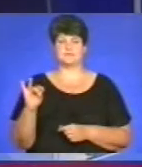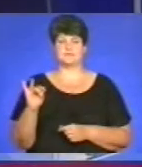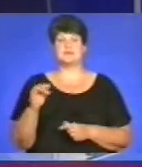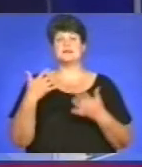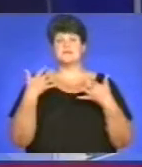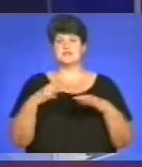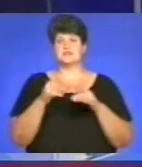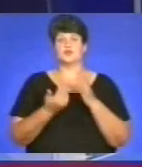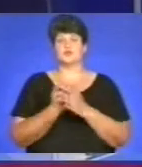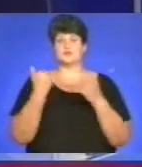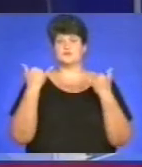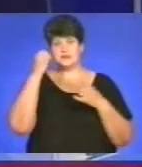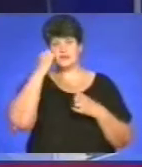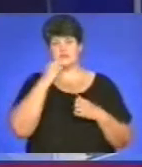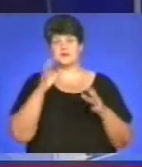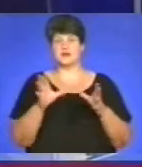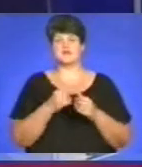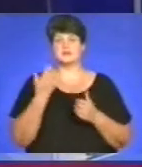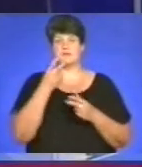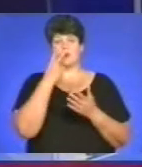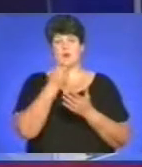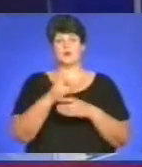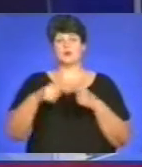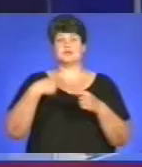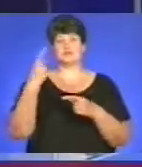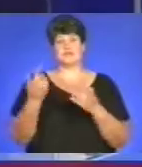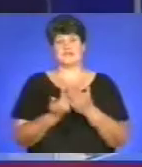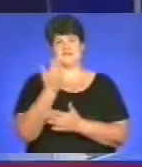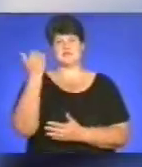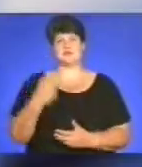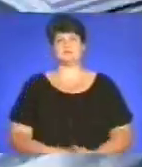новини на сьогодні. Дякую, що ви з нами. І побачимось у наступних вістях.